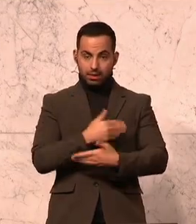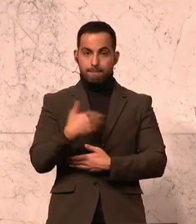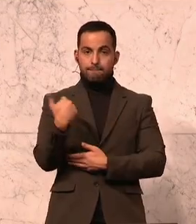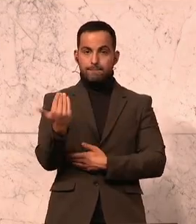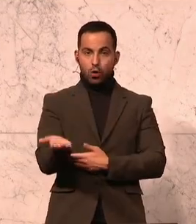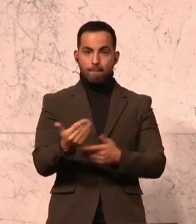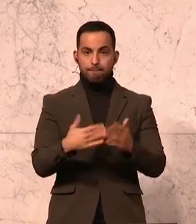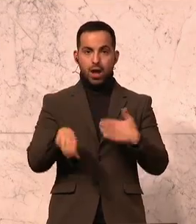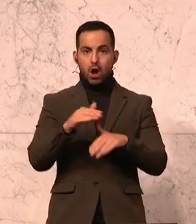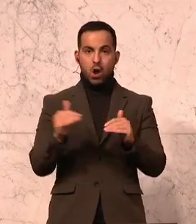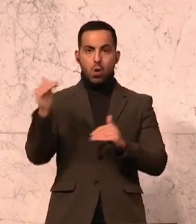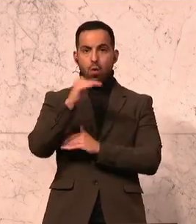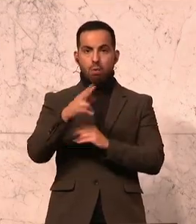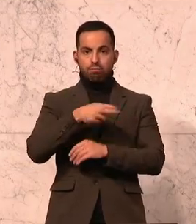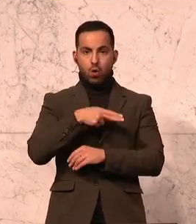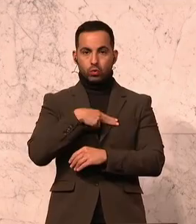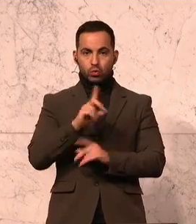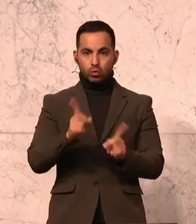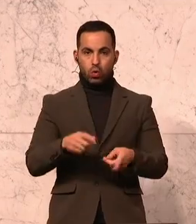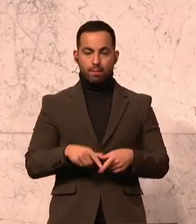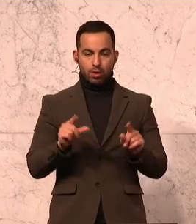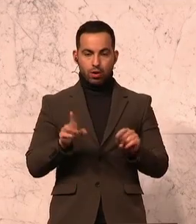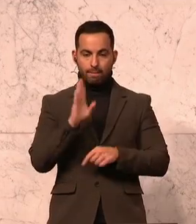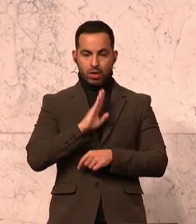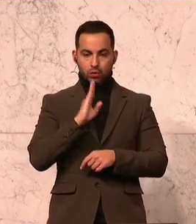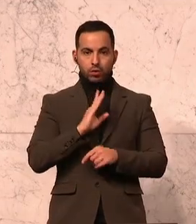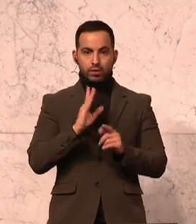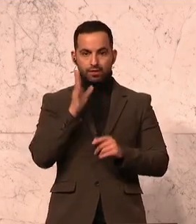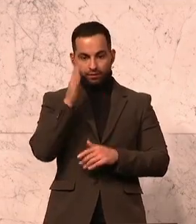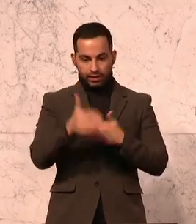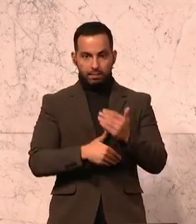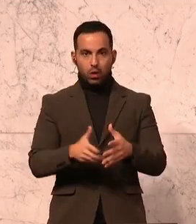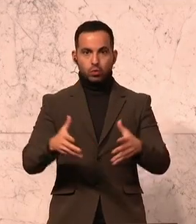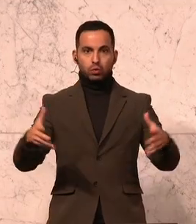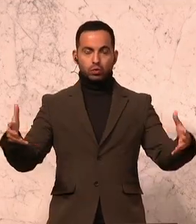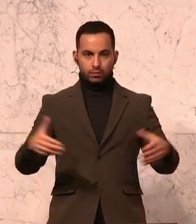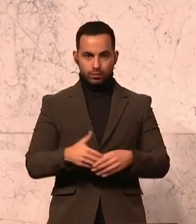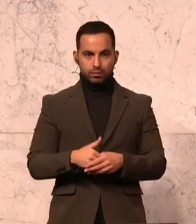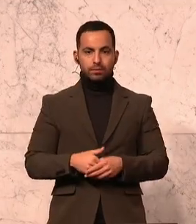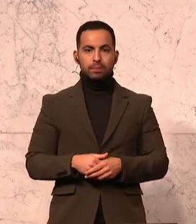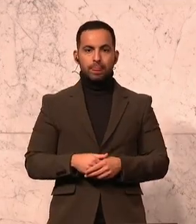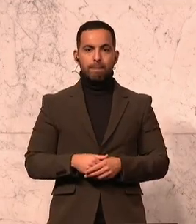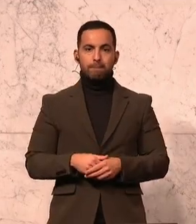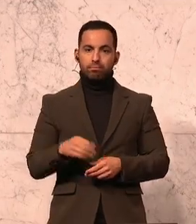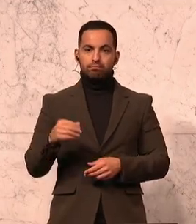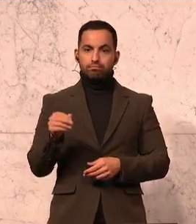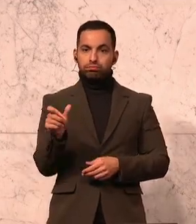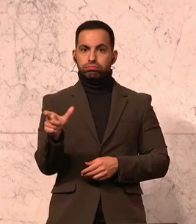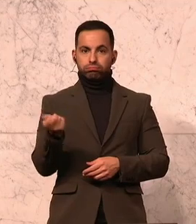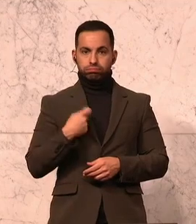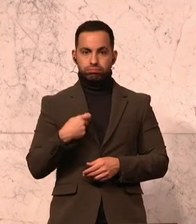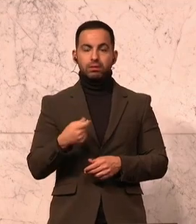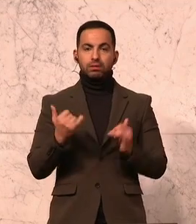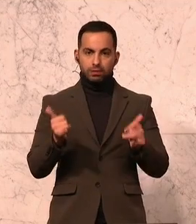bekommen jetzt einen höheren Bonus. Das heißt, die Pension wird eben größer. Das finden wir sehr positiv. Das